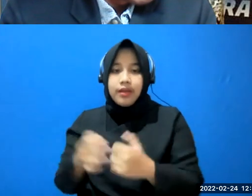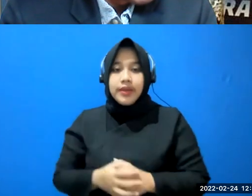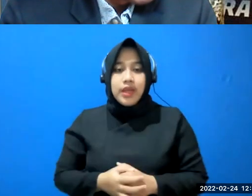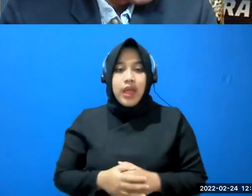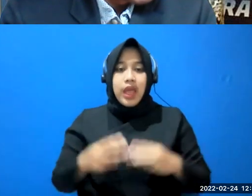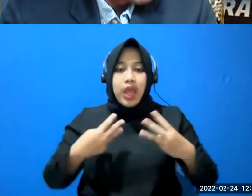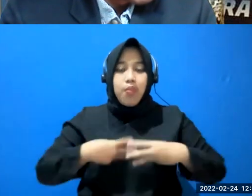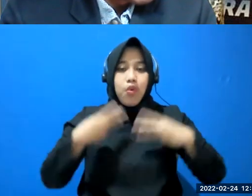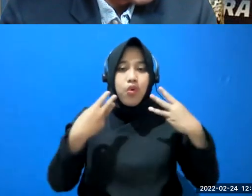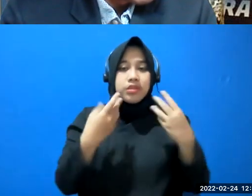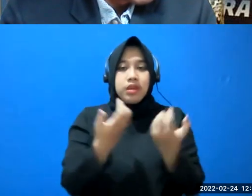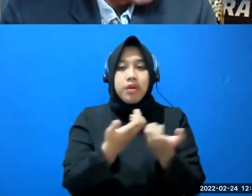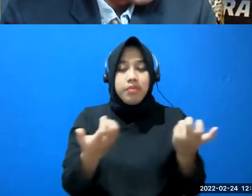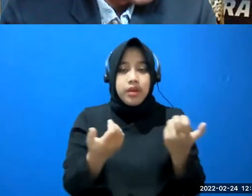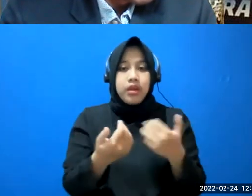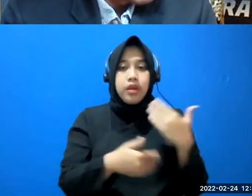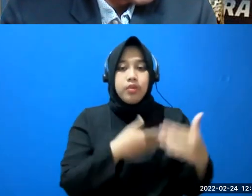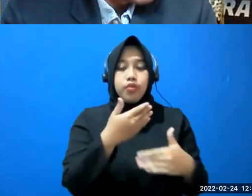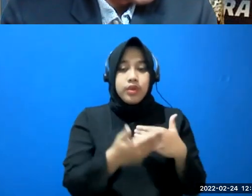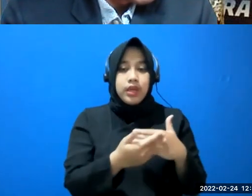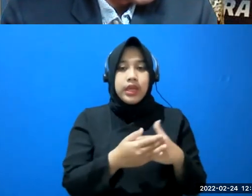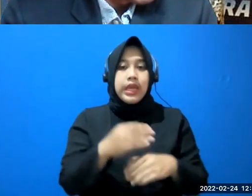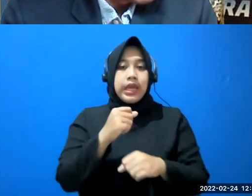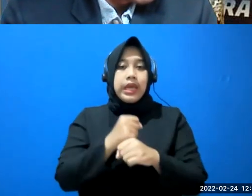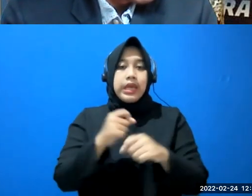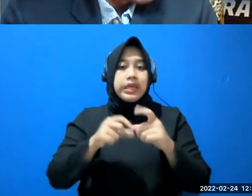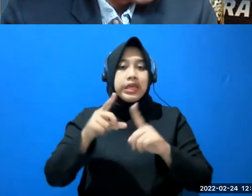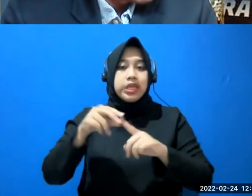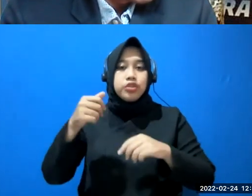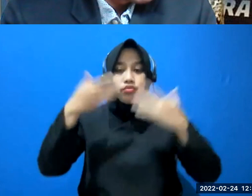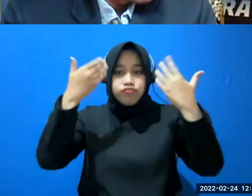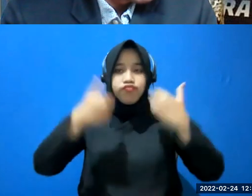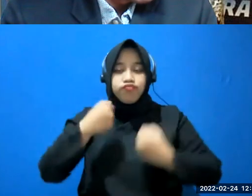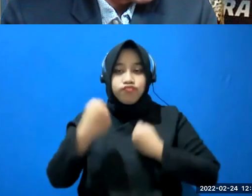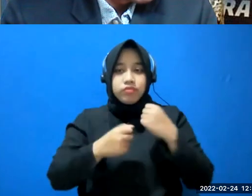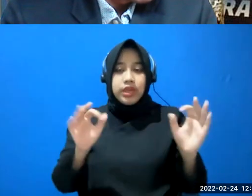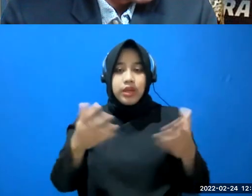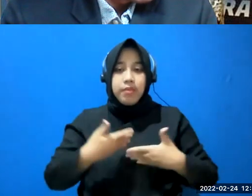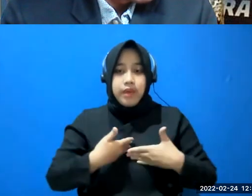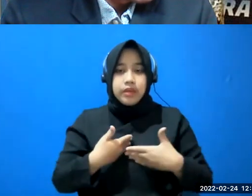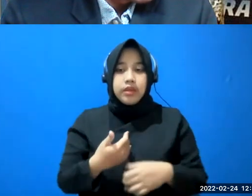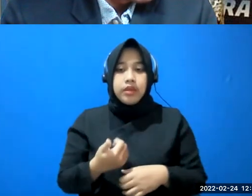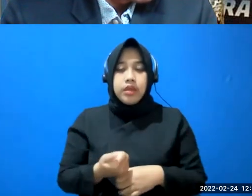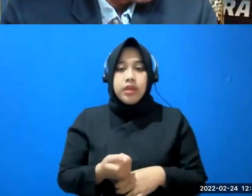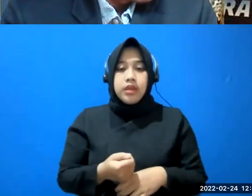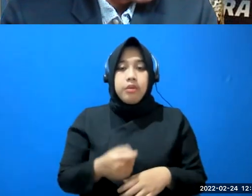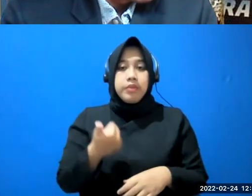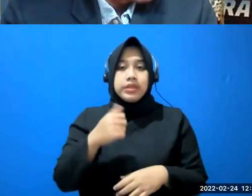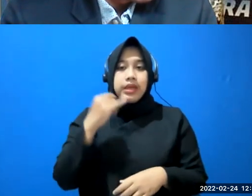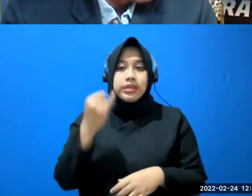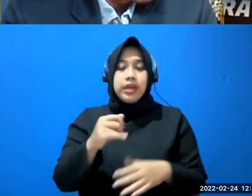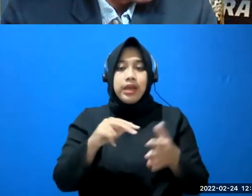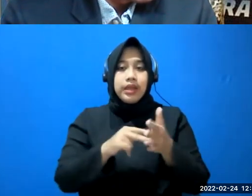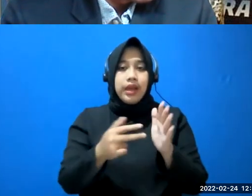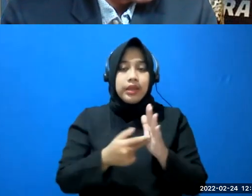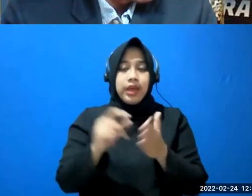emosinya tidak dapat kemudian juga gestur tidak dapat banyak hal yang tidak dapat bisa salah interpretasi dari apa